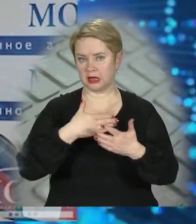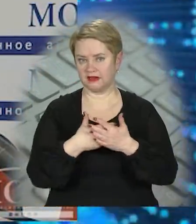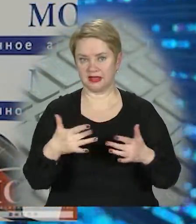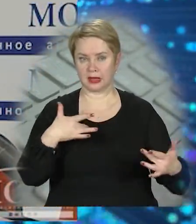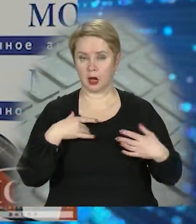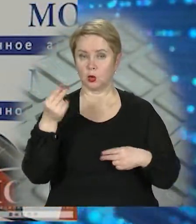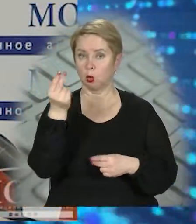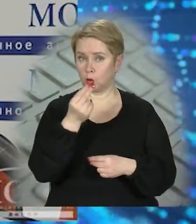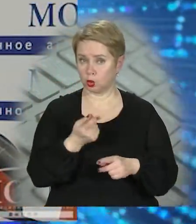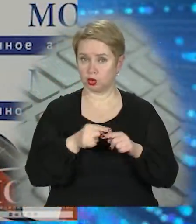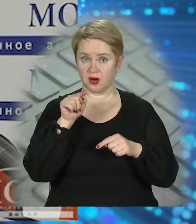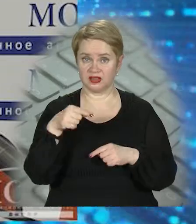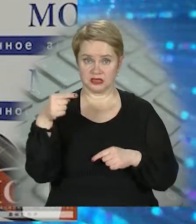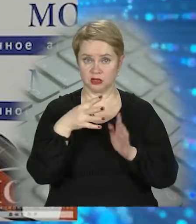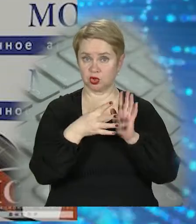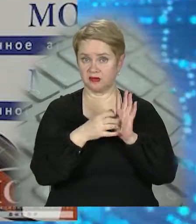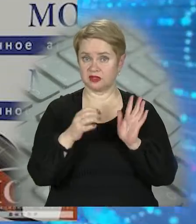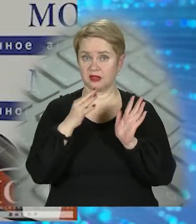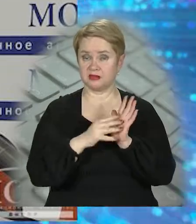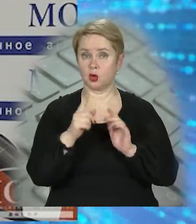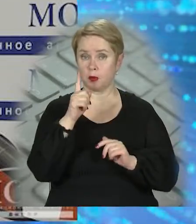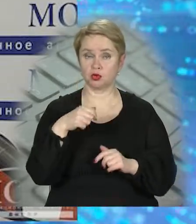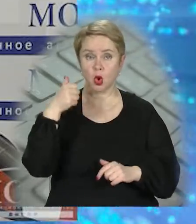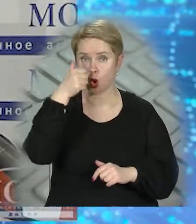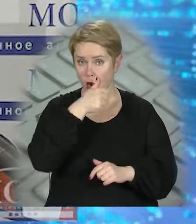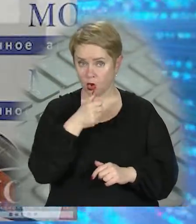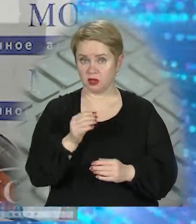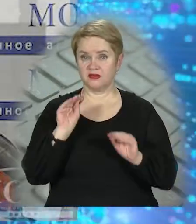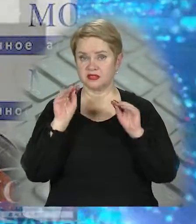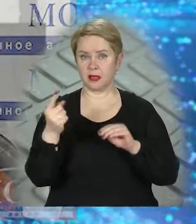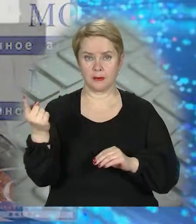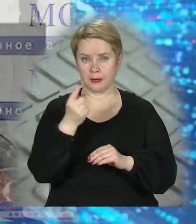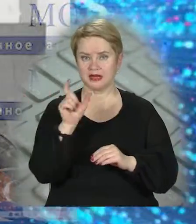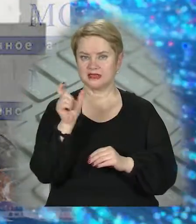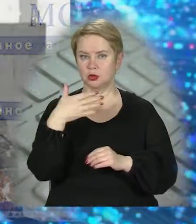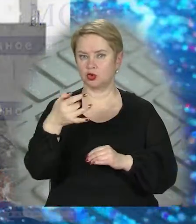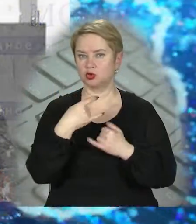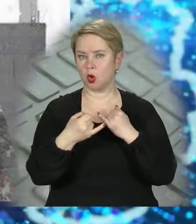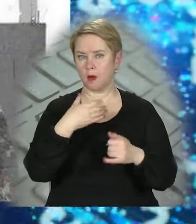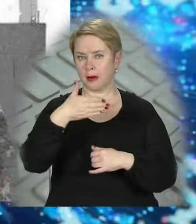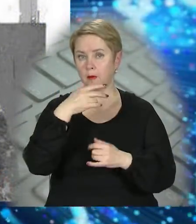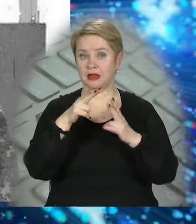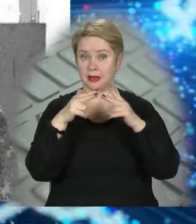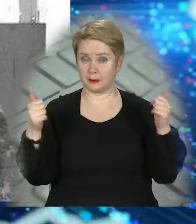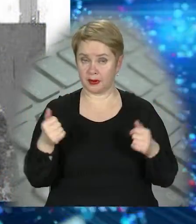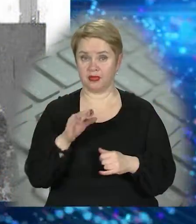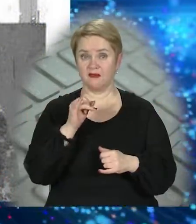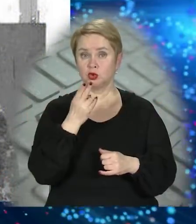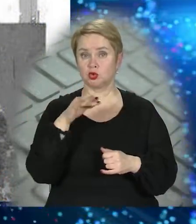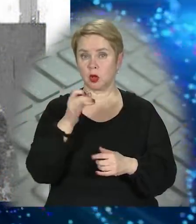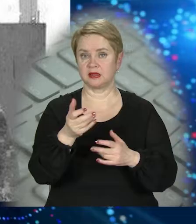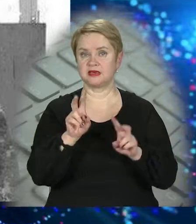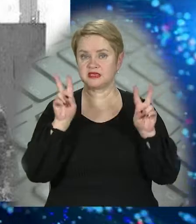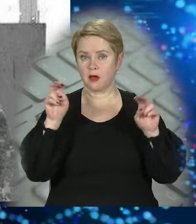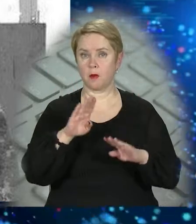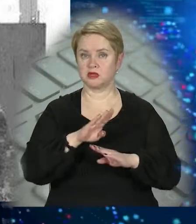театральний художник. Саме він у 1991 році встановив перший синьо-жовтий прапор у Дніпрі. Іван Шулик отримав